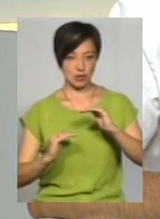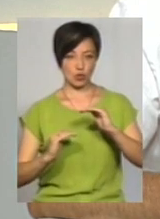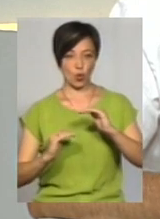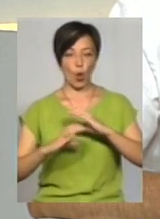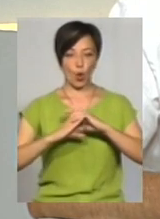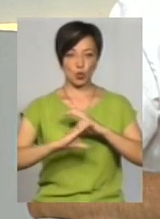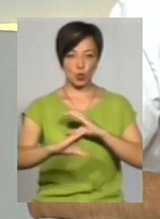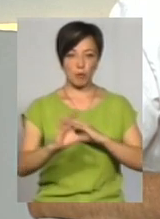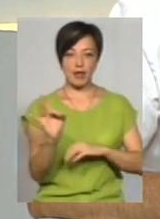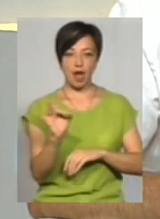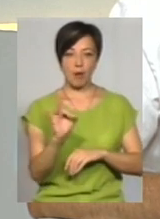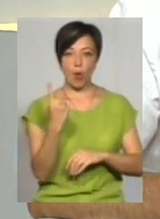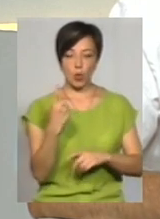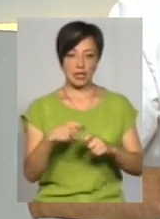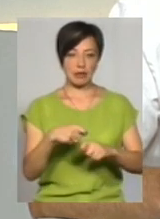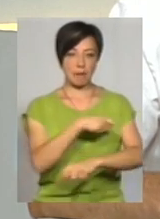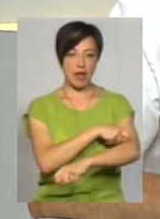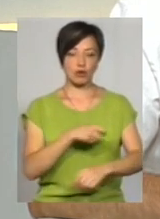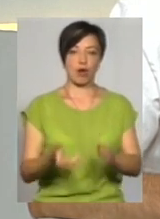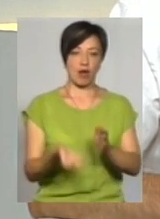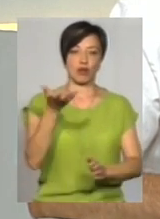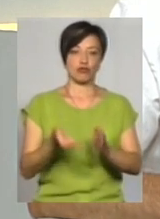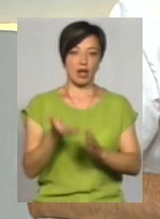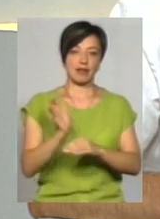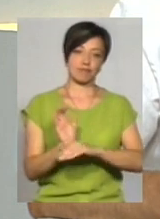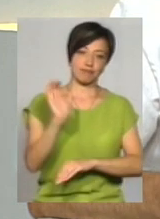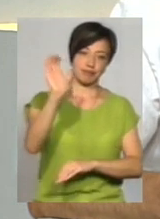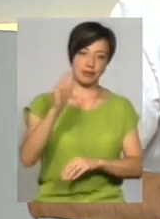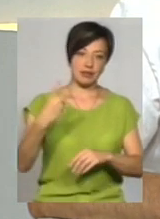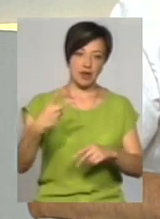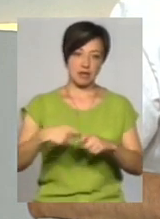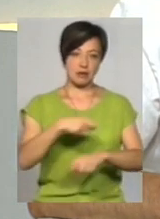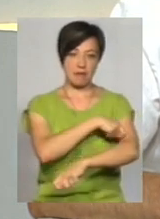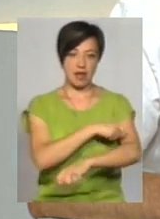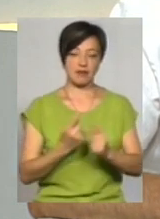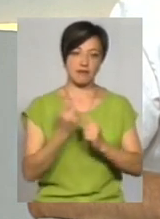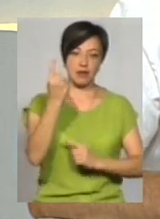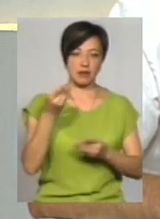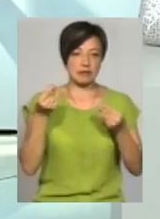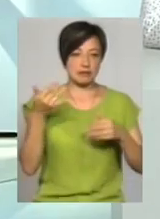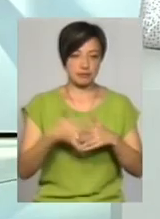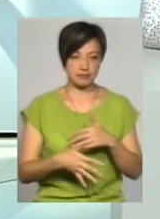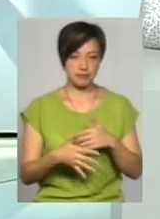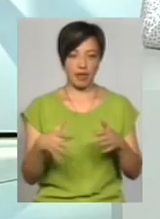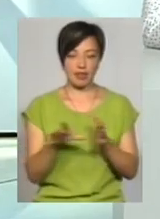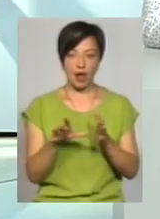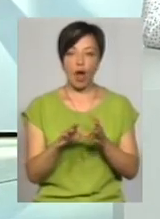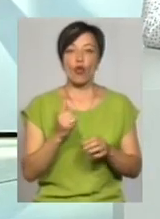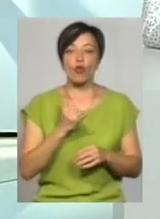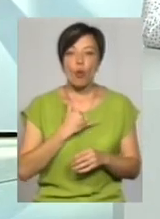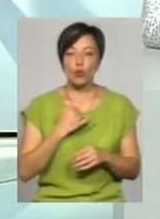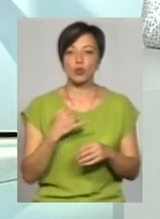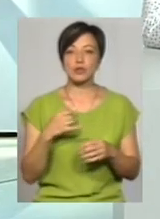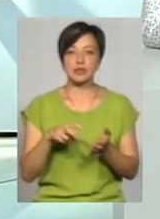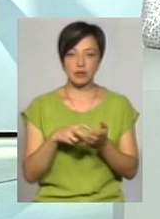Труби діаметром 1 метр качати на висоту біля 20 метрів. Самі розумієте, які енергозатрати. Але найвеликий страх в нас був при те,